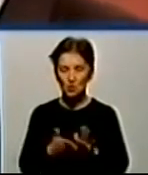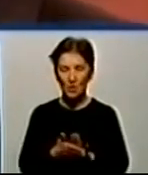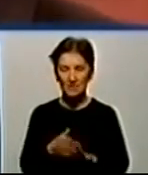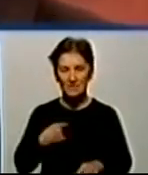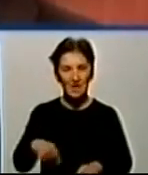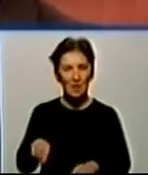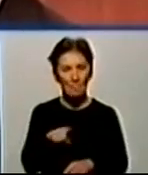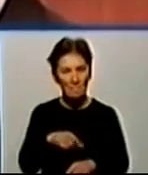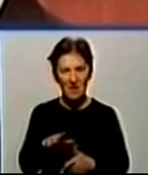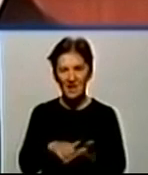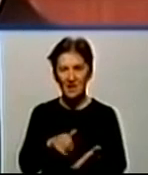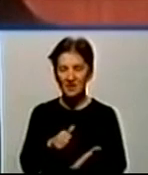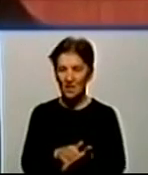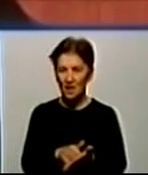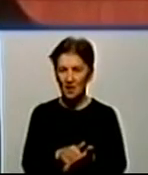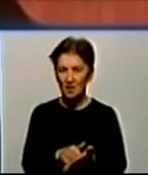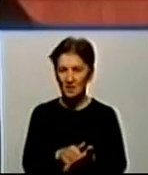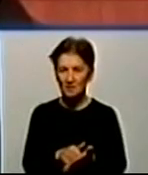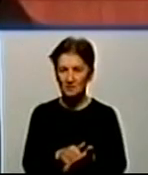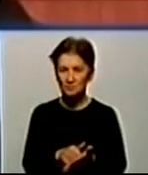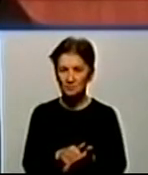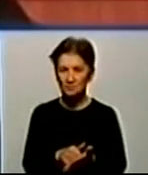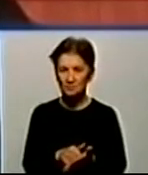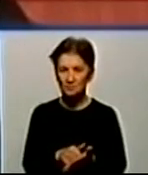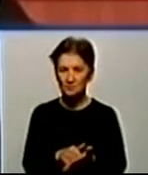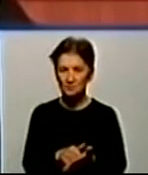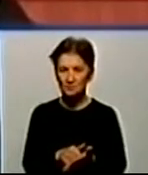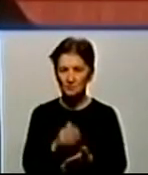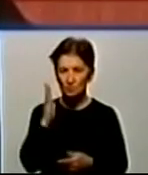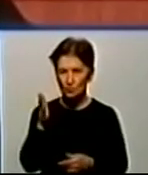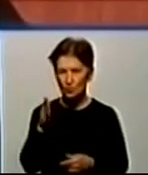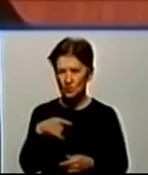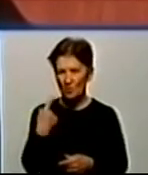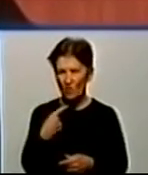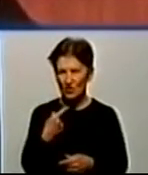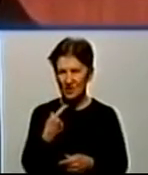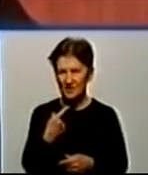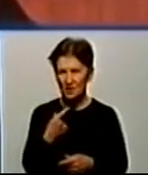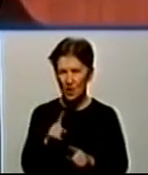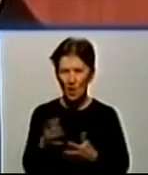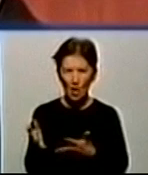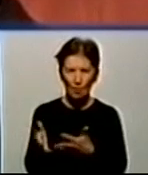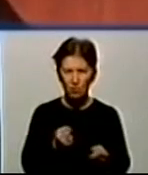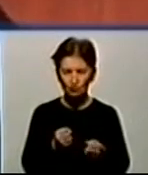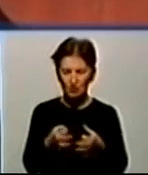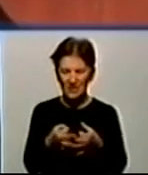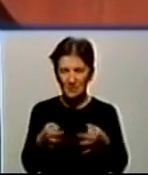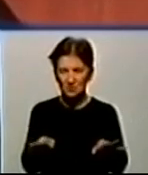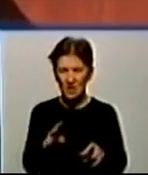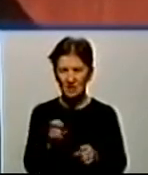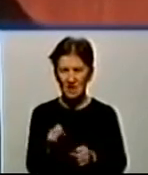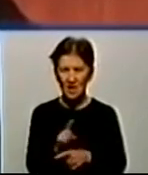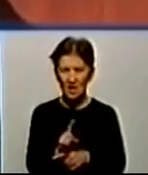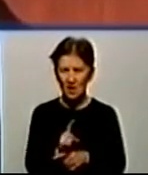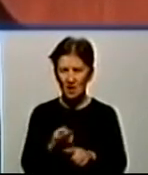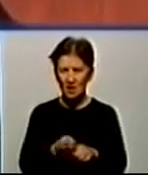для получення номінацій у НАК «Нафтогаз